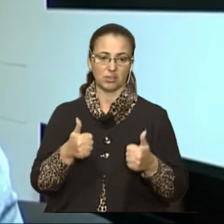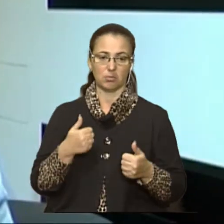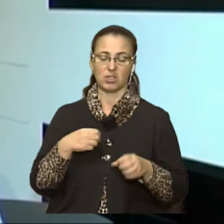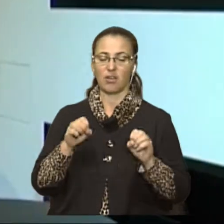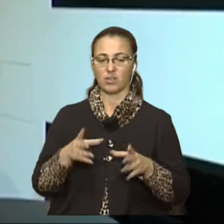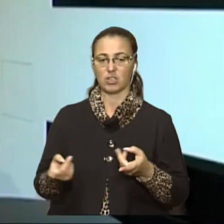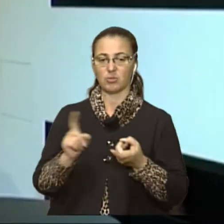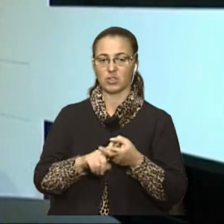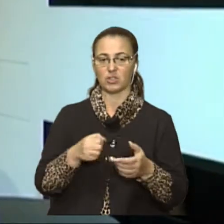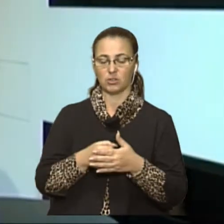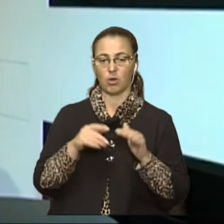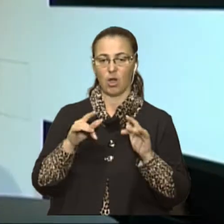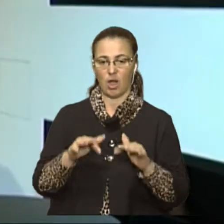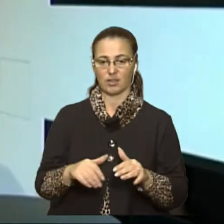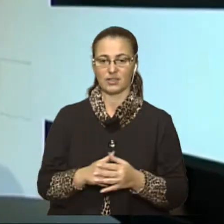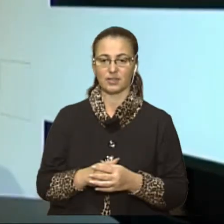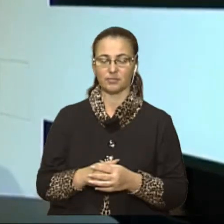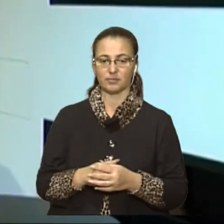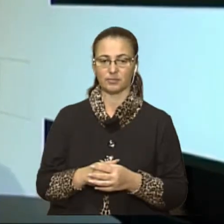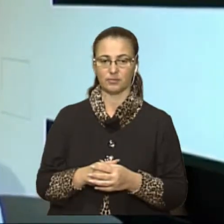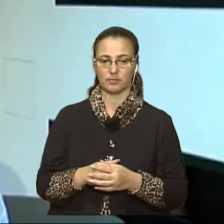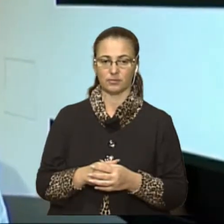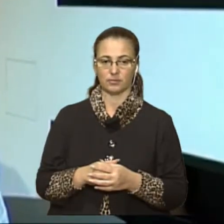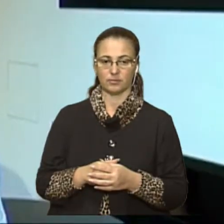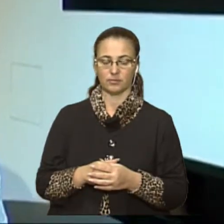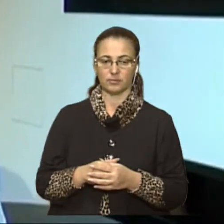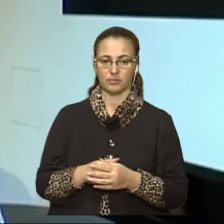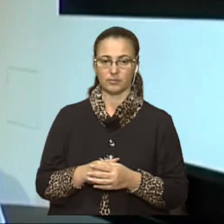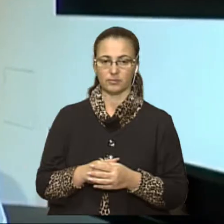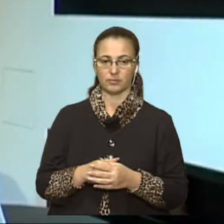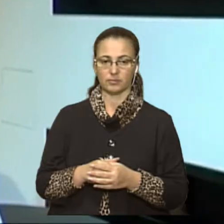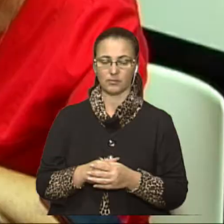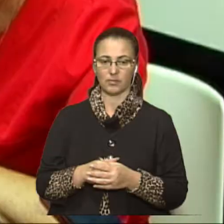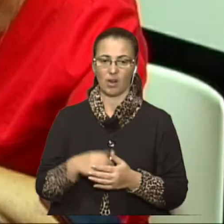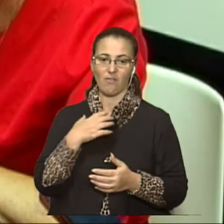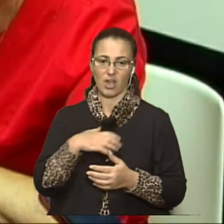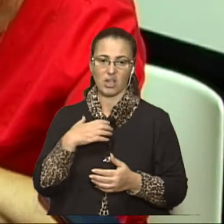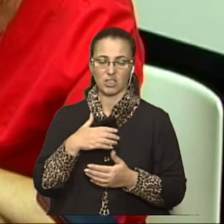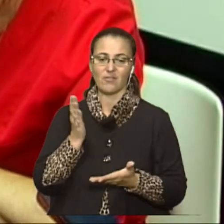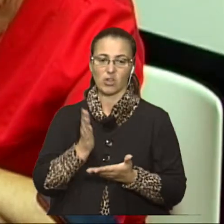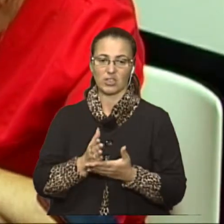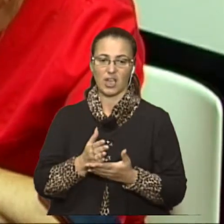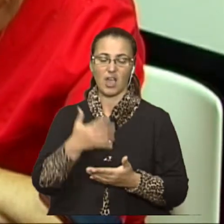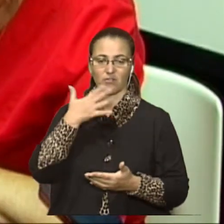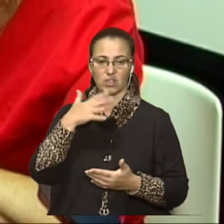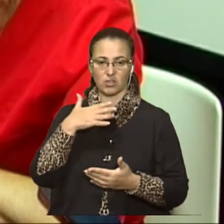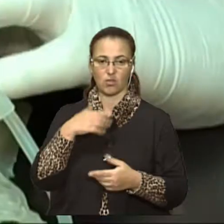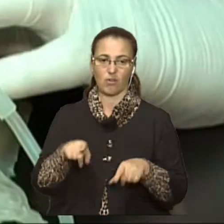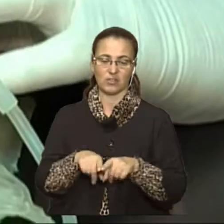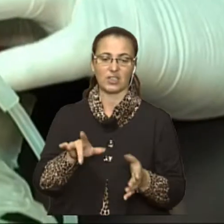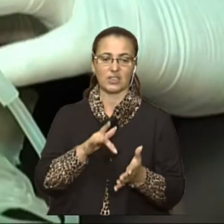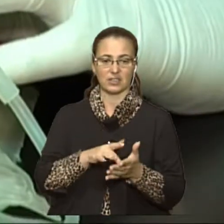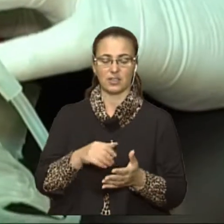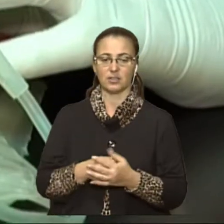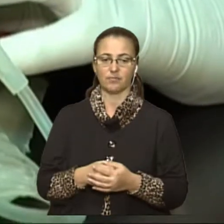я розумію, як важлива наявність крові взагалі в донорських центрах. Кров, яку сьогодні здавали, на редбранчі передадуть у